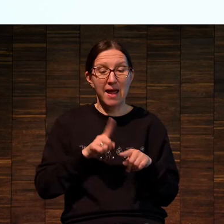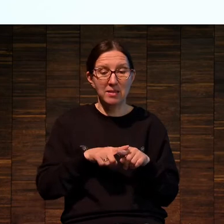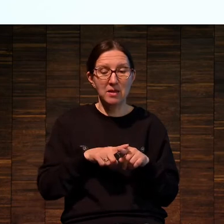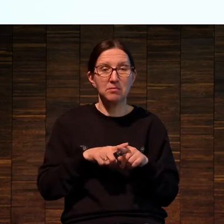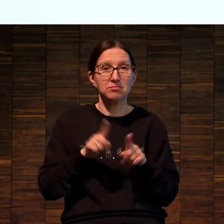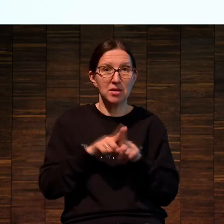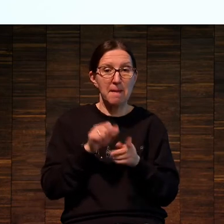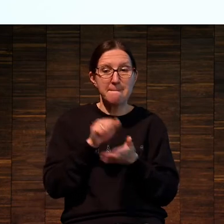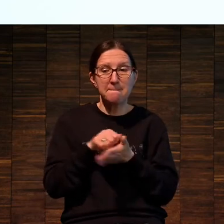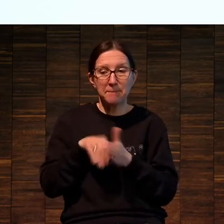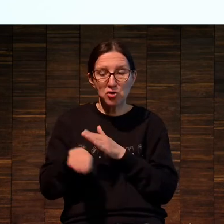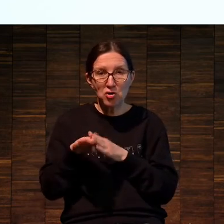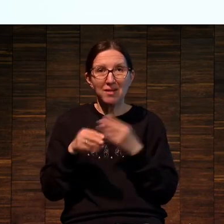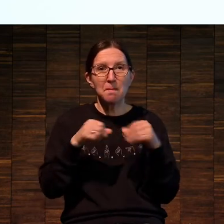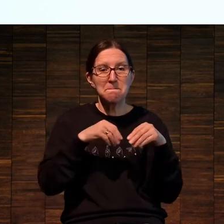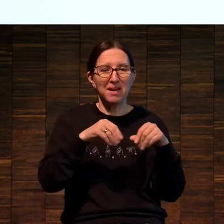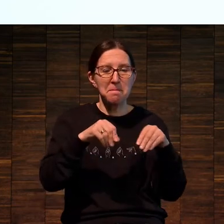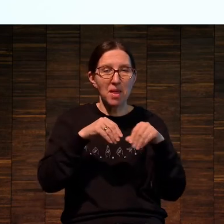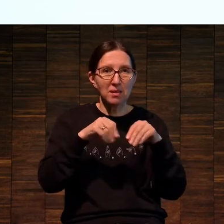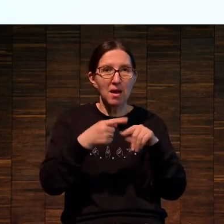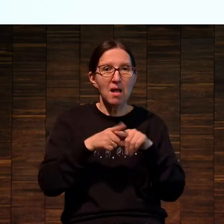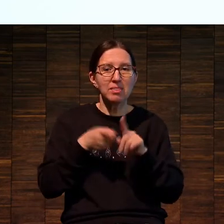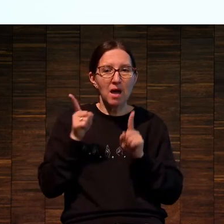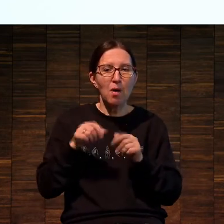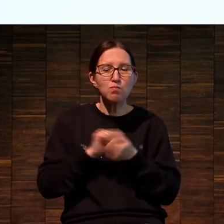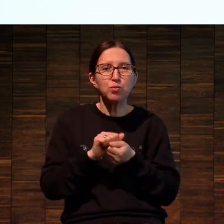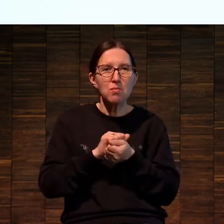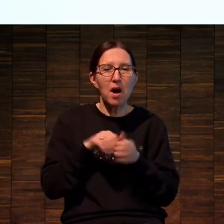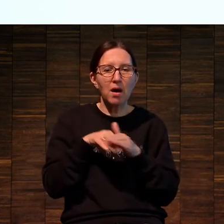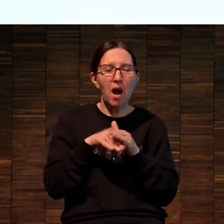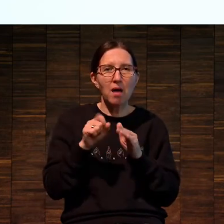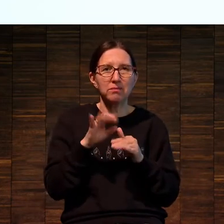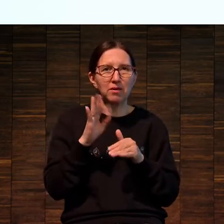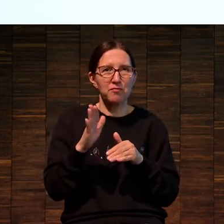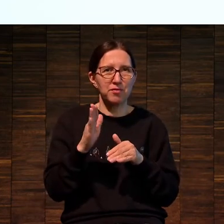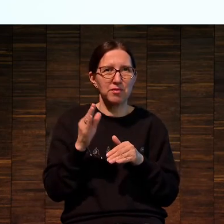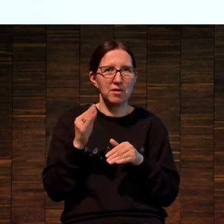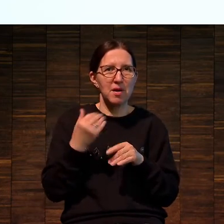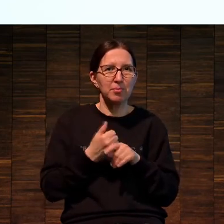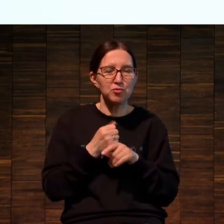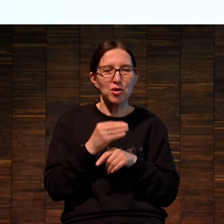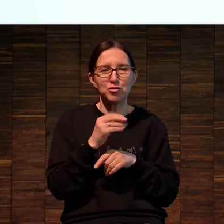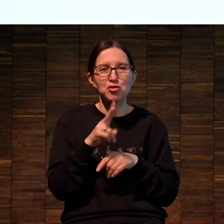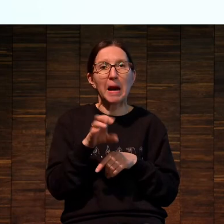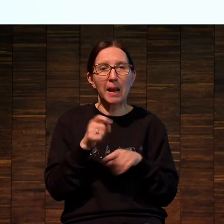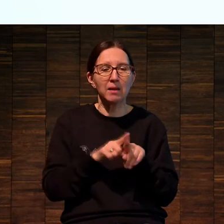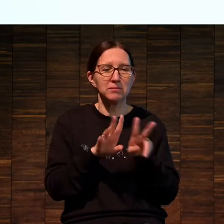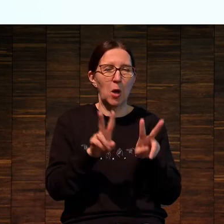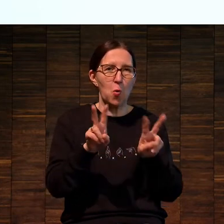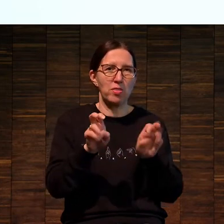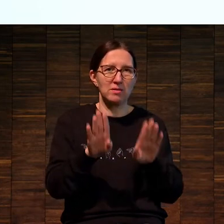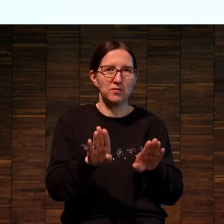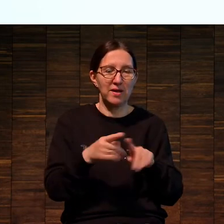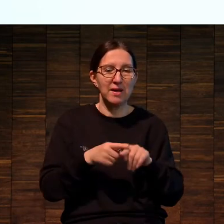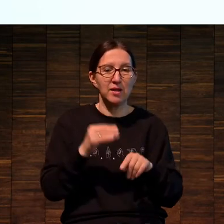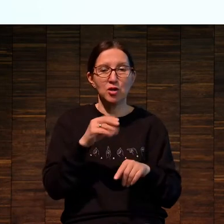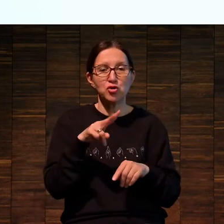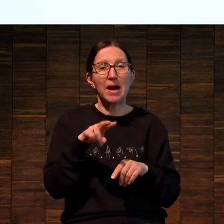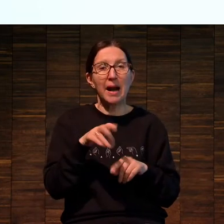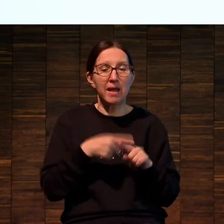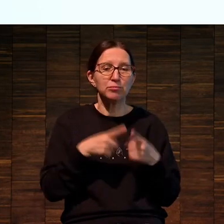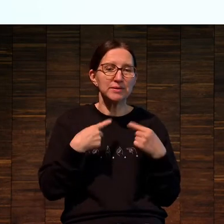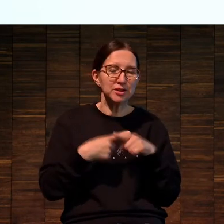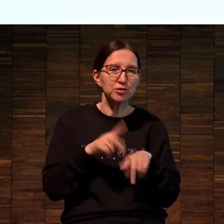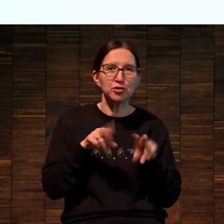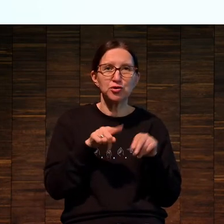пигментным красителем на архивной бумаге. То есть Жикле — это специальное такое вот название. И, собственно, Жикле надо рассматривать